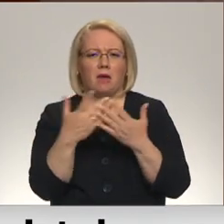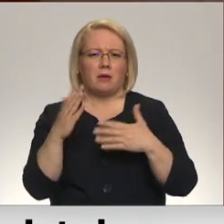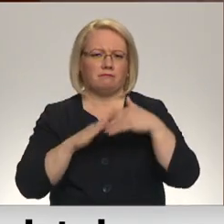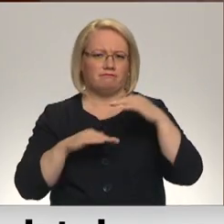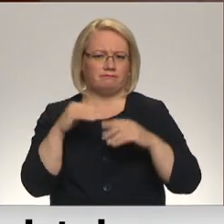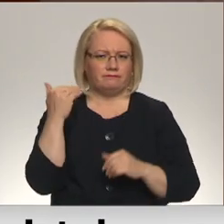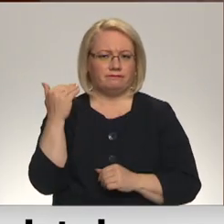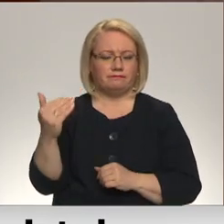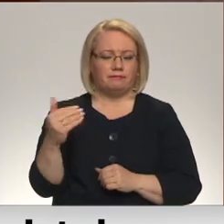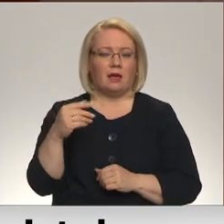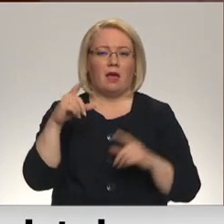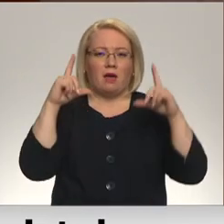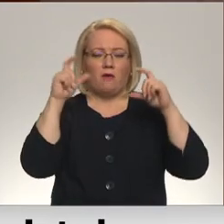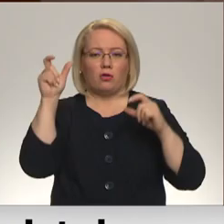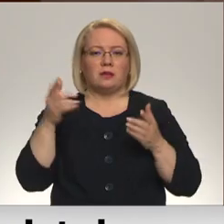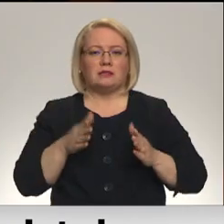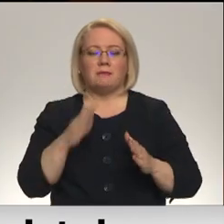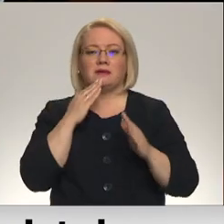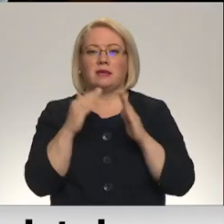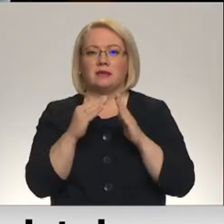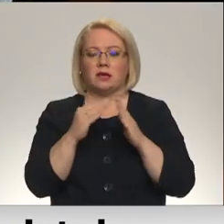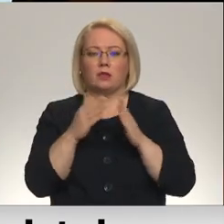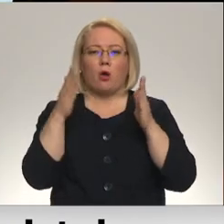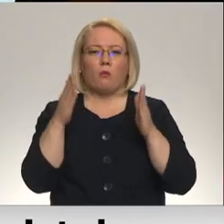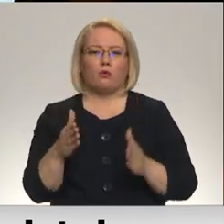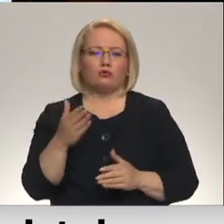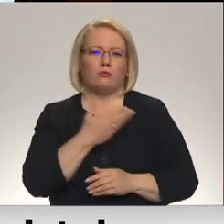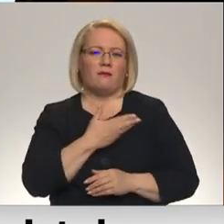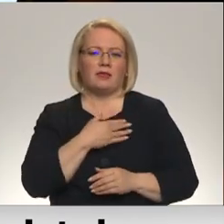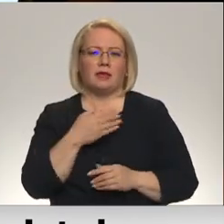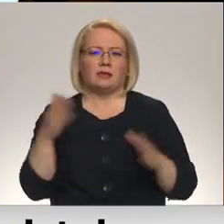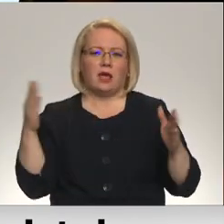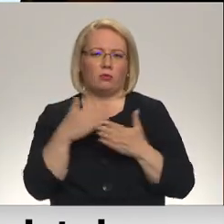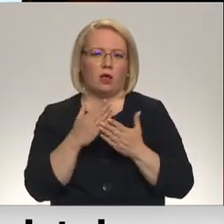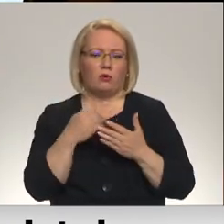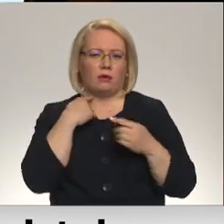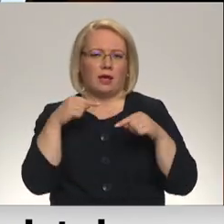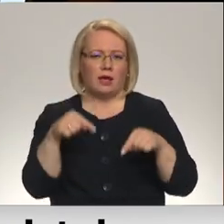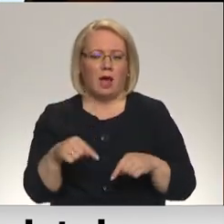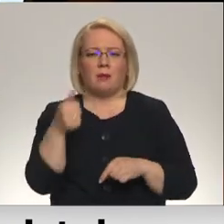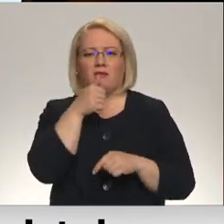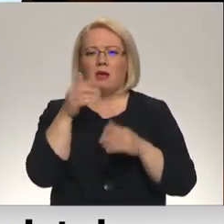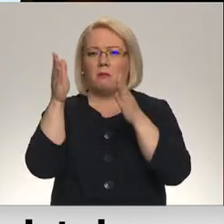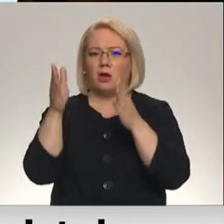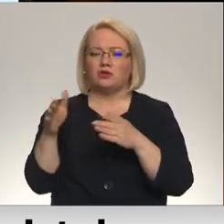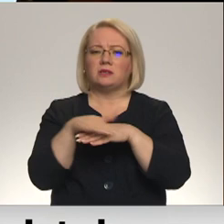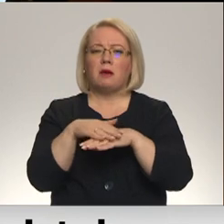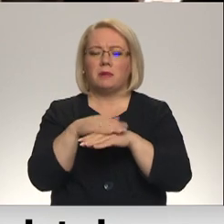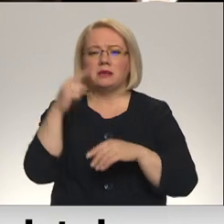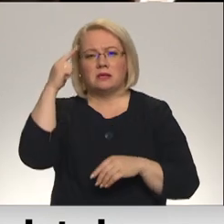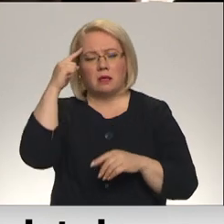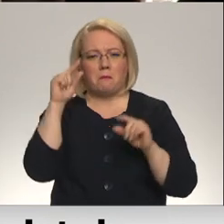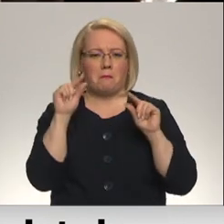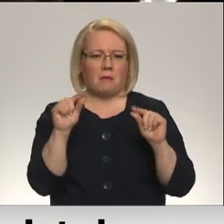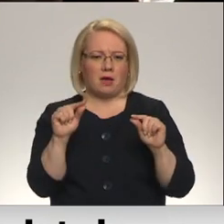Jānis Gleizds zimis rēzeknes novadā lielu daļu mūža pavadīja Rīgā, tomēr aizvien par viņu kā personību sabiedrībā zināšanu ir maz.